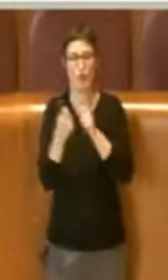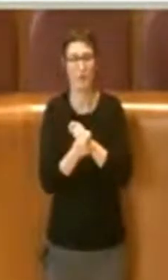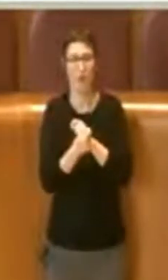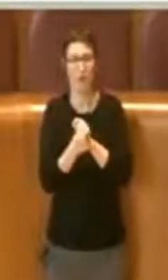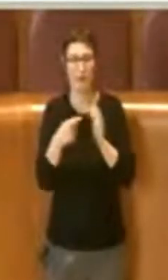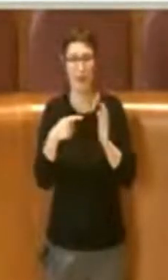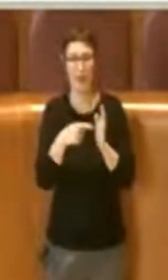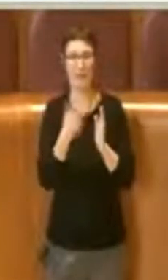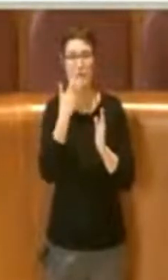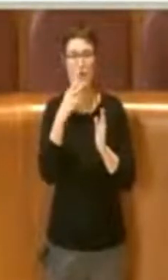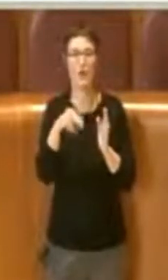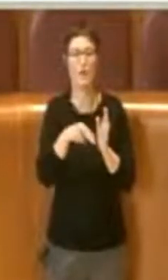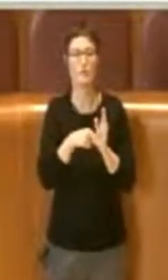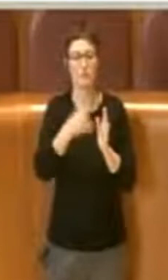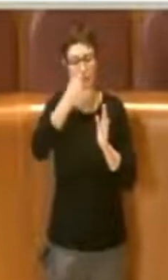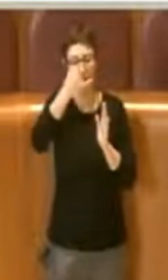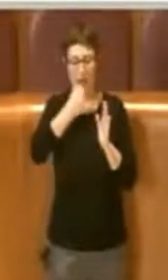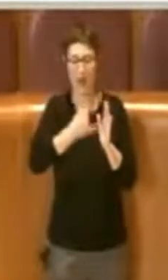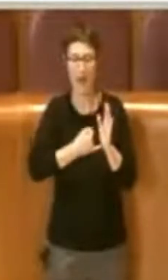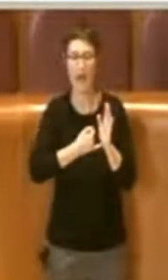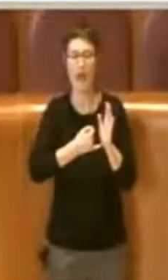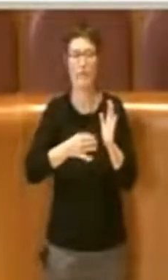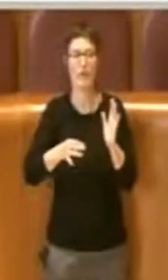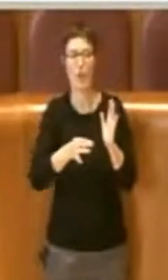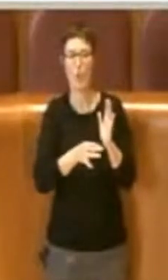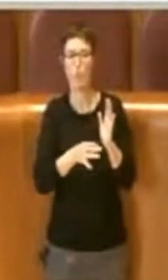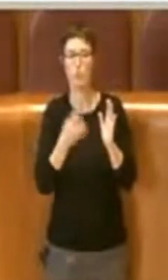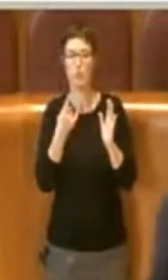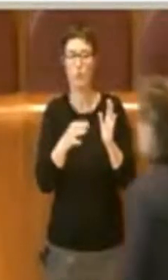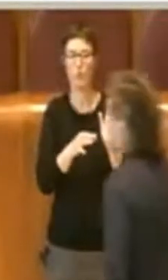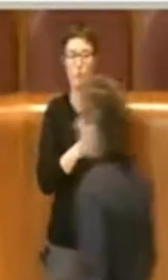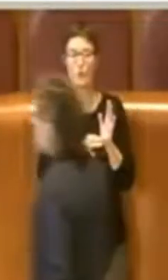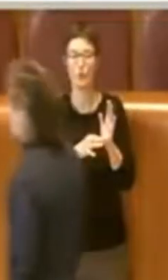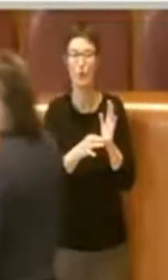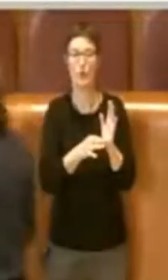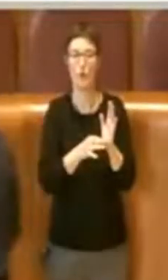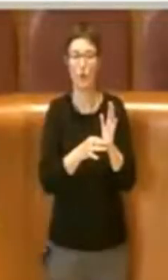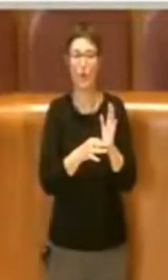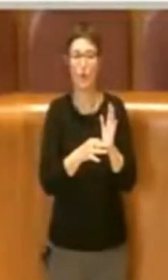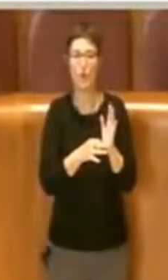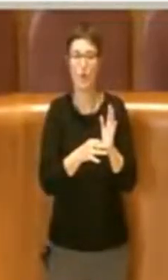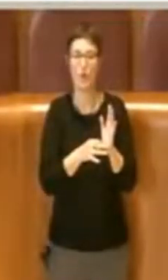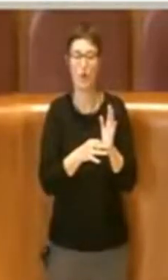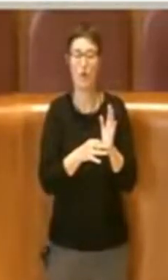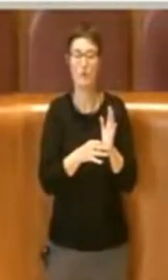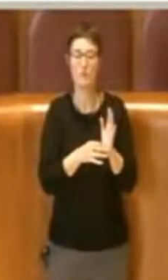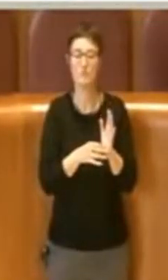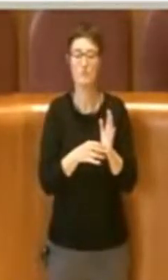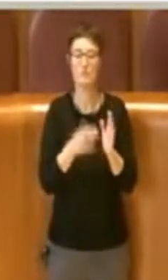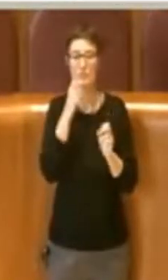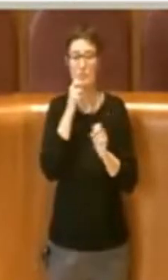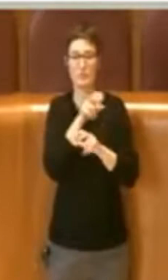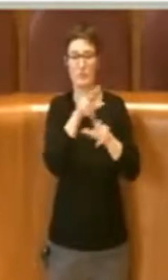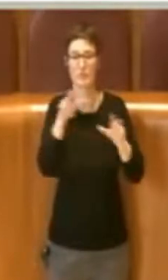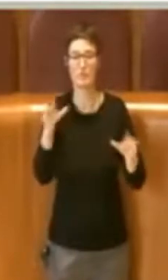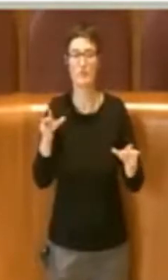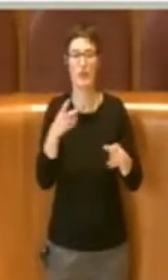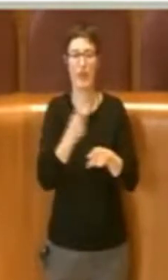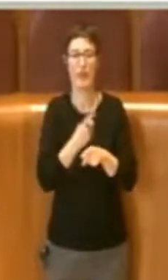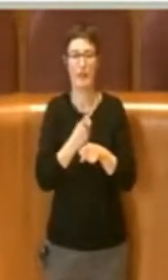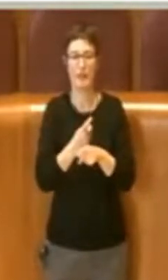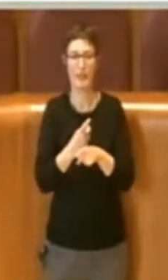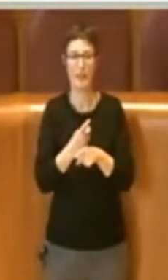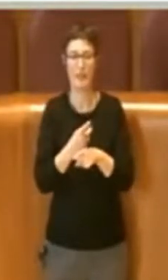punto alla fine di tutto il deliberato, che è quello di dare atto che saranno avviate procedure partecipative senza il vigente